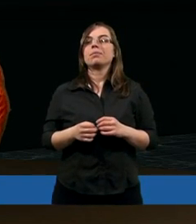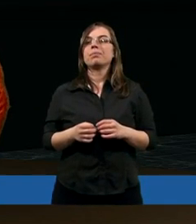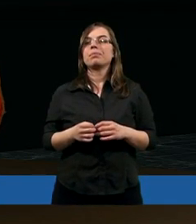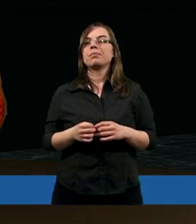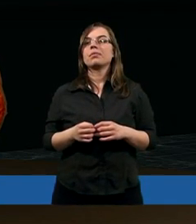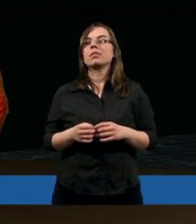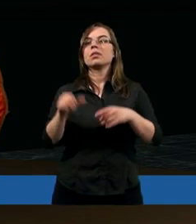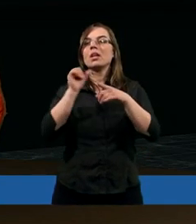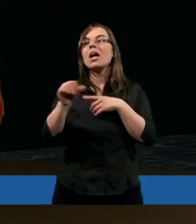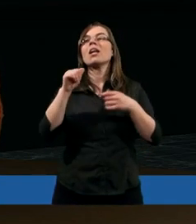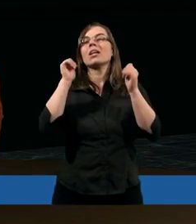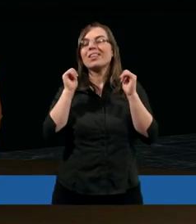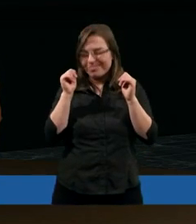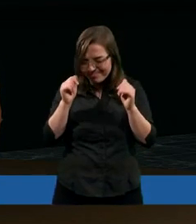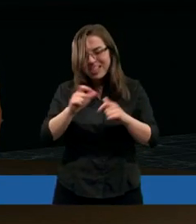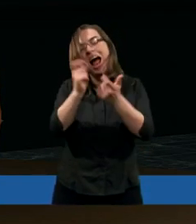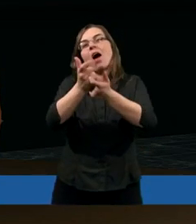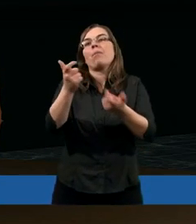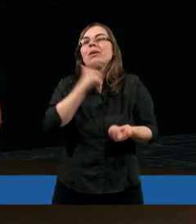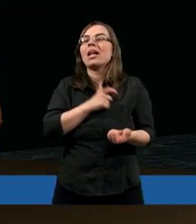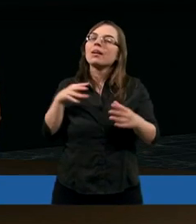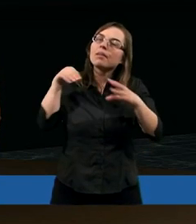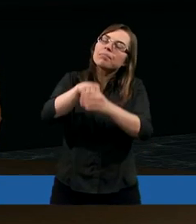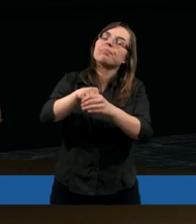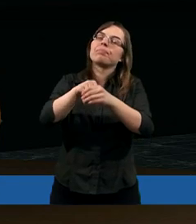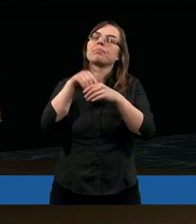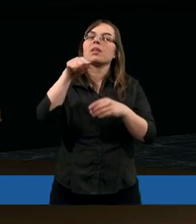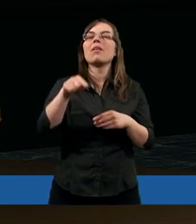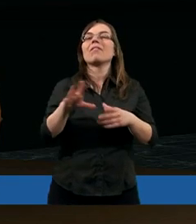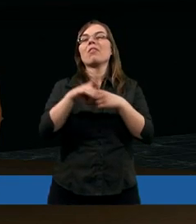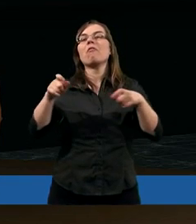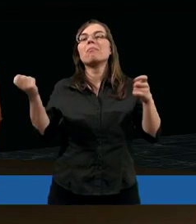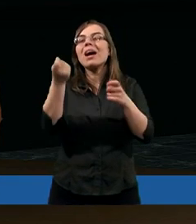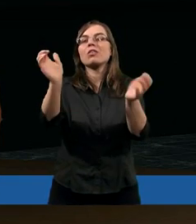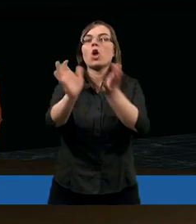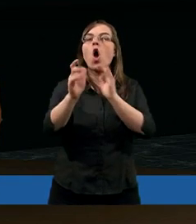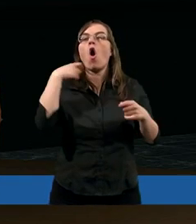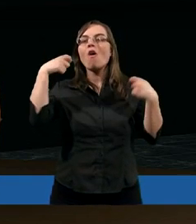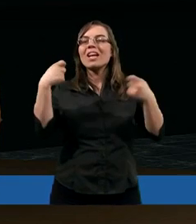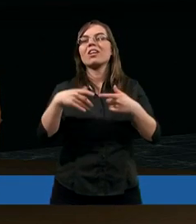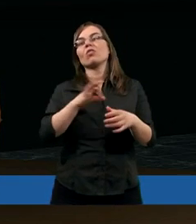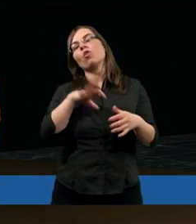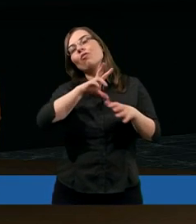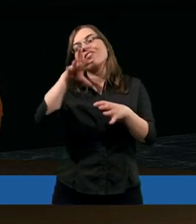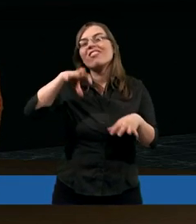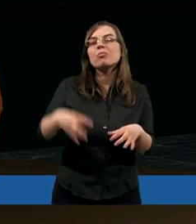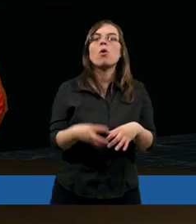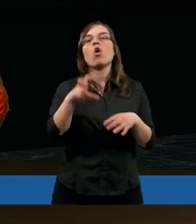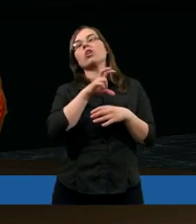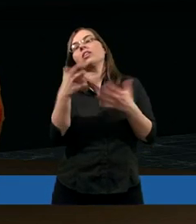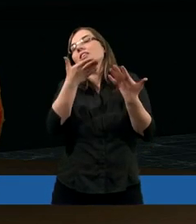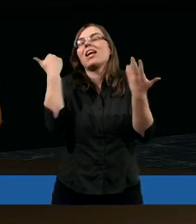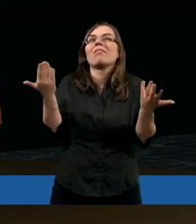całym sercem przy tym swoim statku, przy zboże, przy